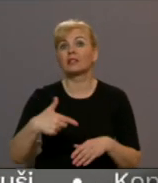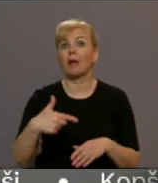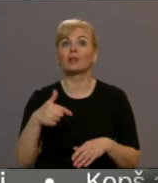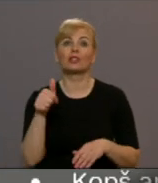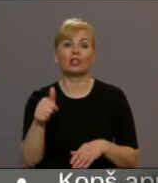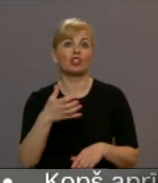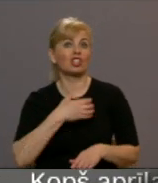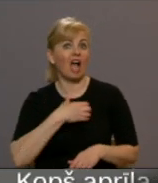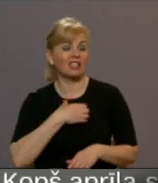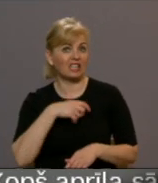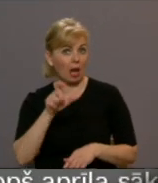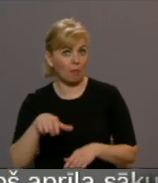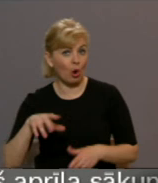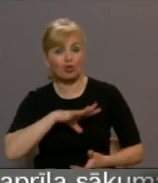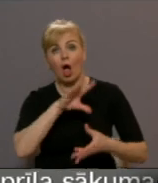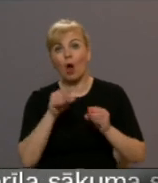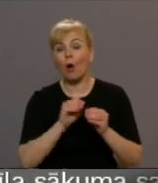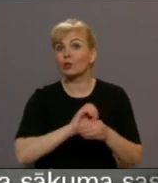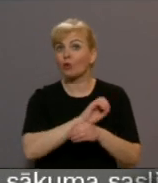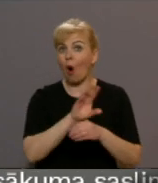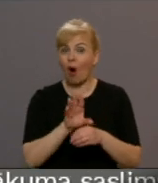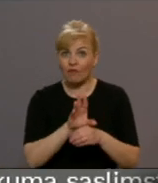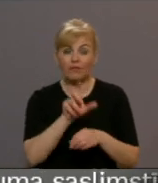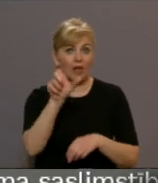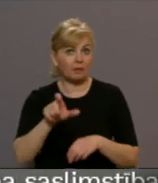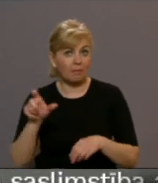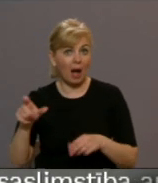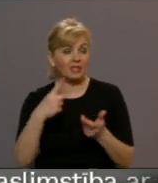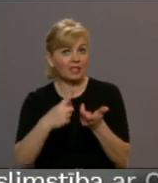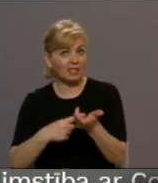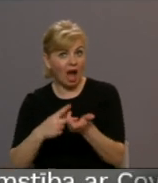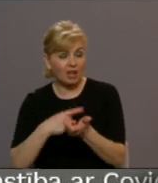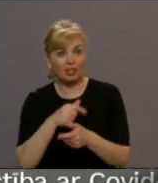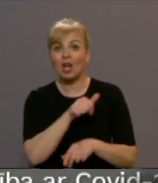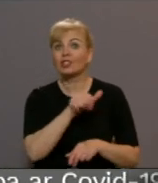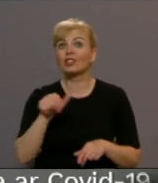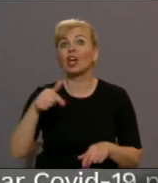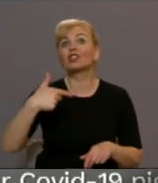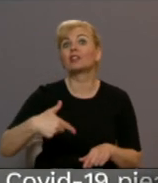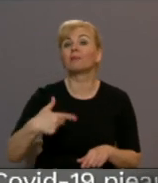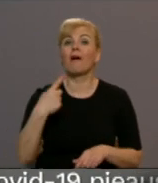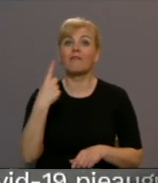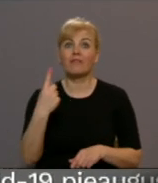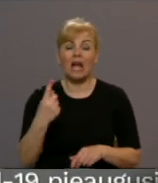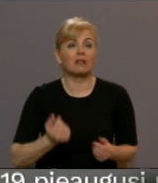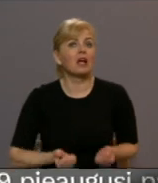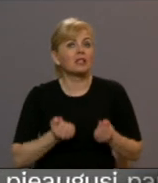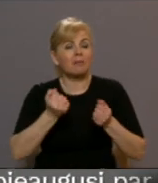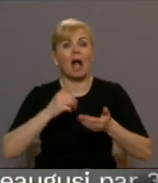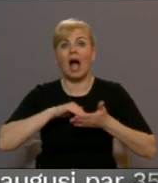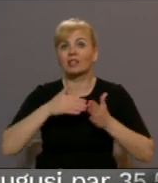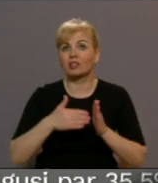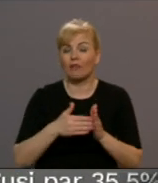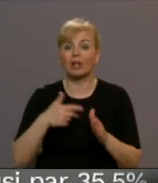sasirgušie. Kopējais COVID-19 pacientu skaits slimnīcās 671. Smaga slimnības